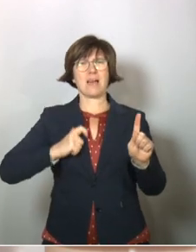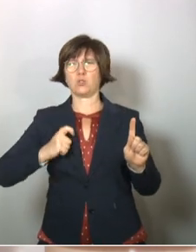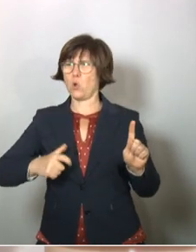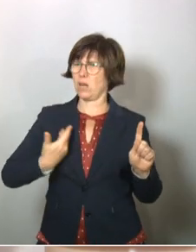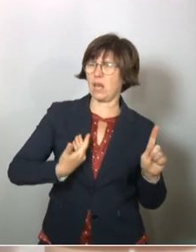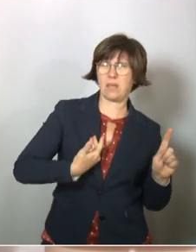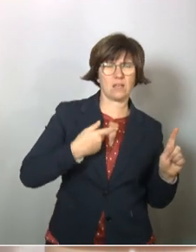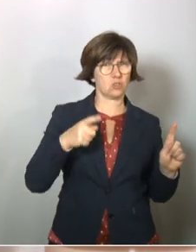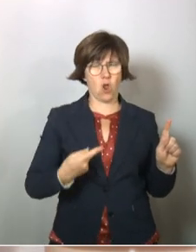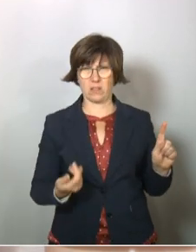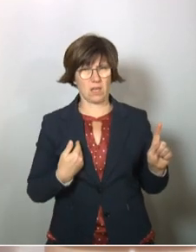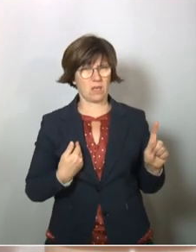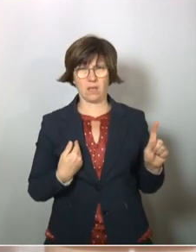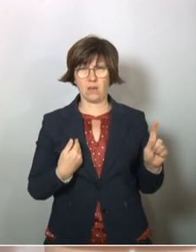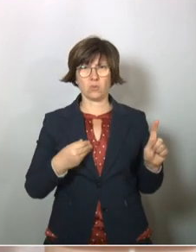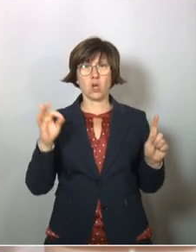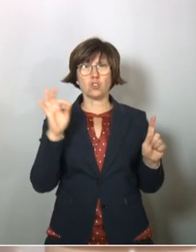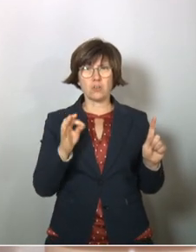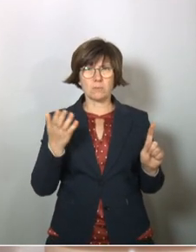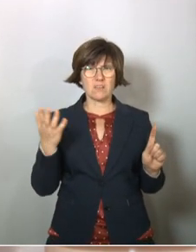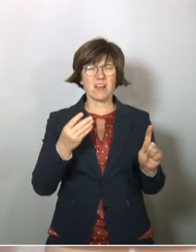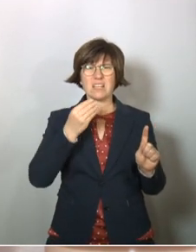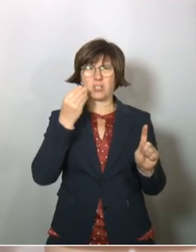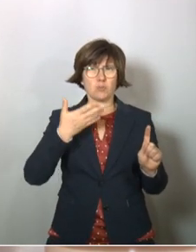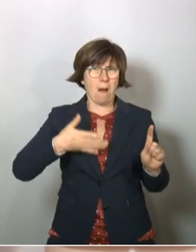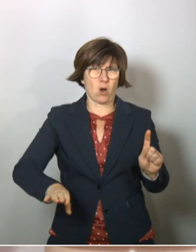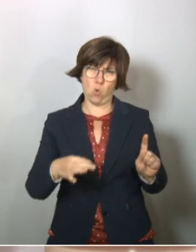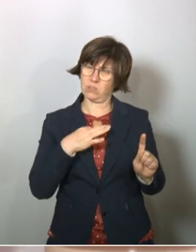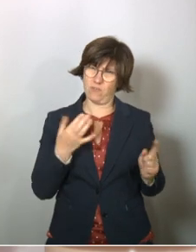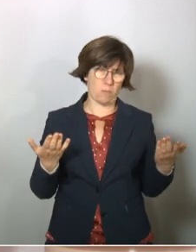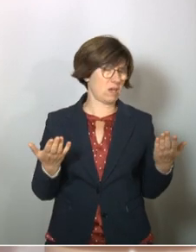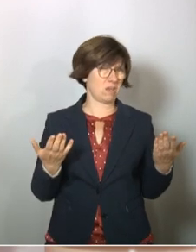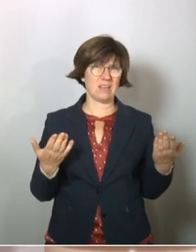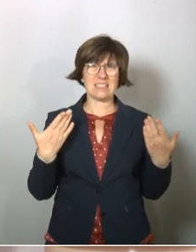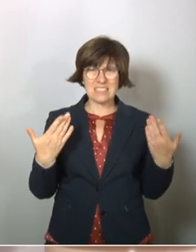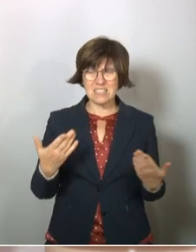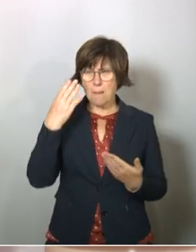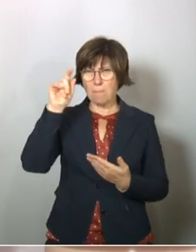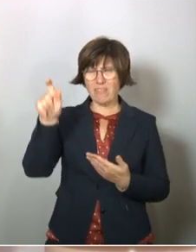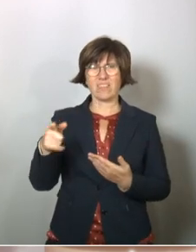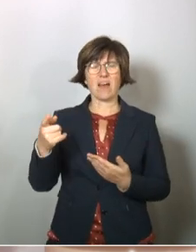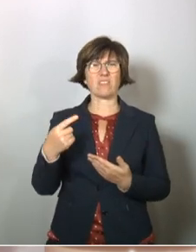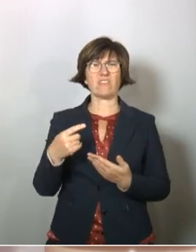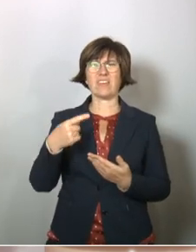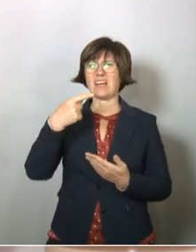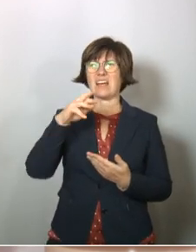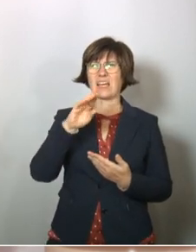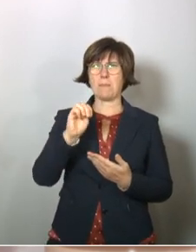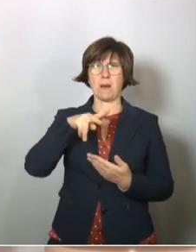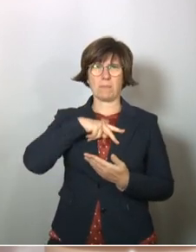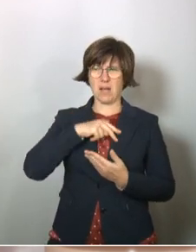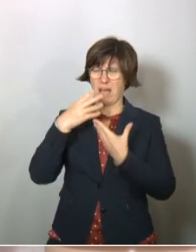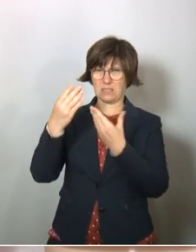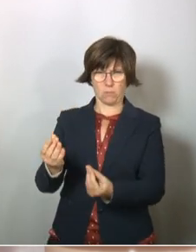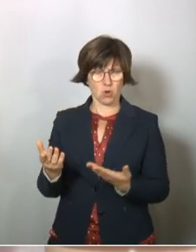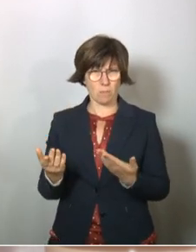in Szene setzen. Und das Allerschlimmste, das ist geschmacklos ohne Gleichen, dass dieser Mann dann auch noch den Grimme-Preis bekommt.